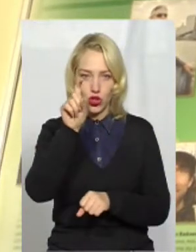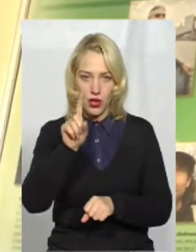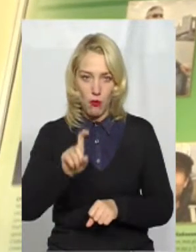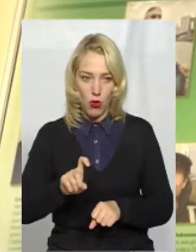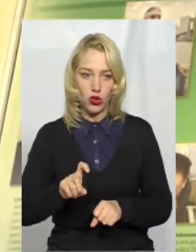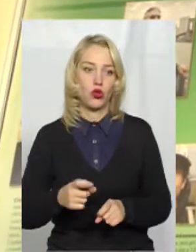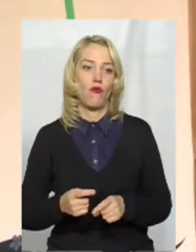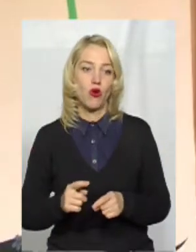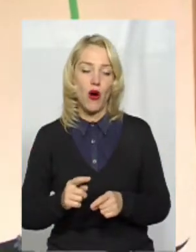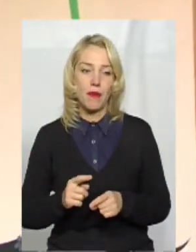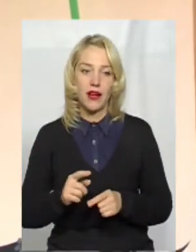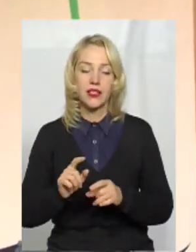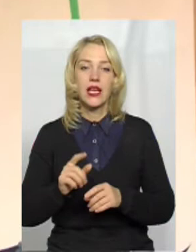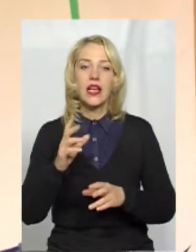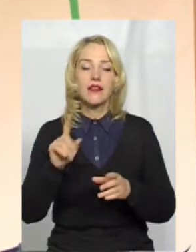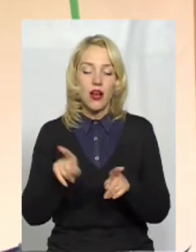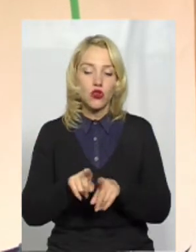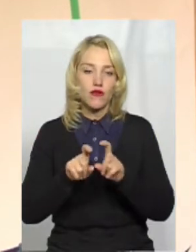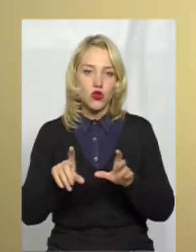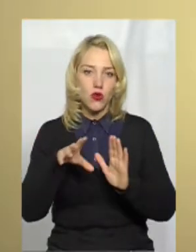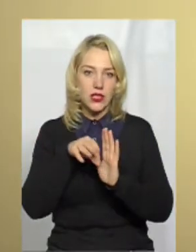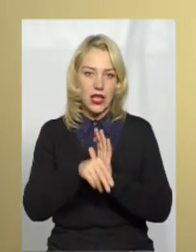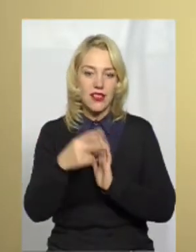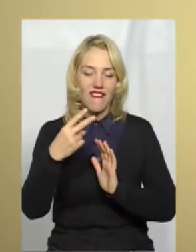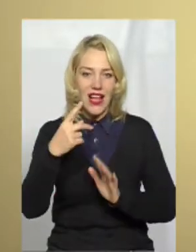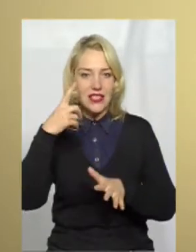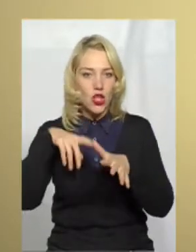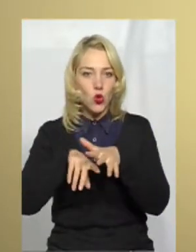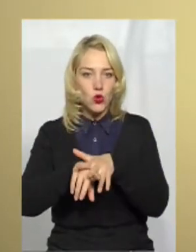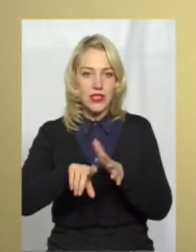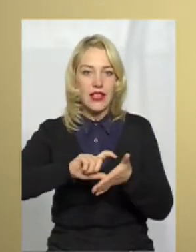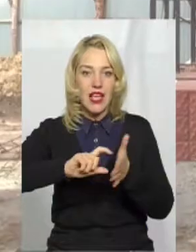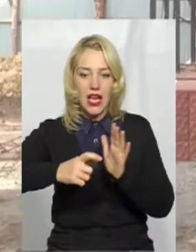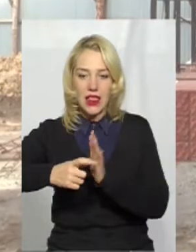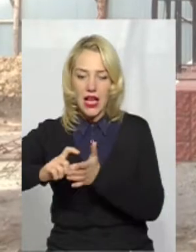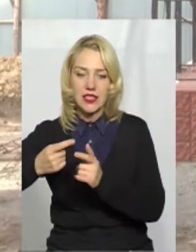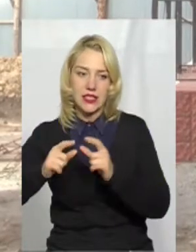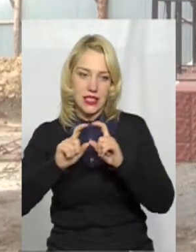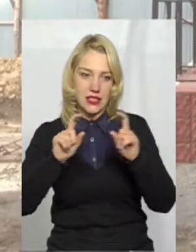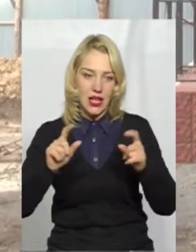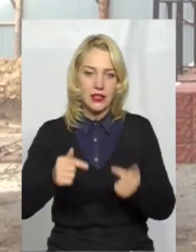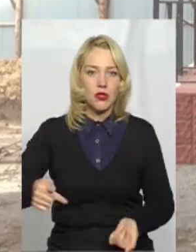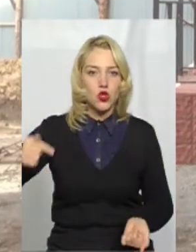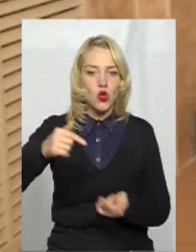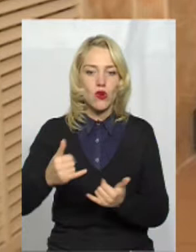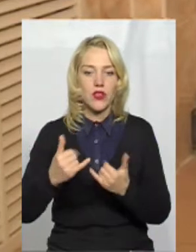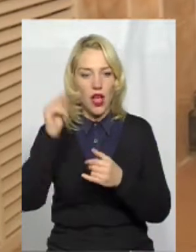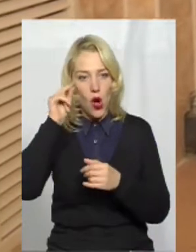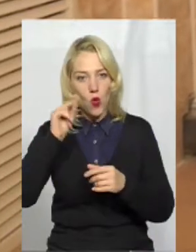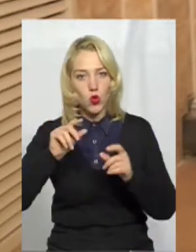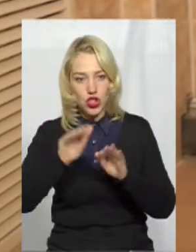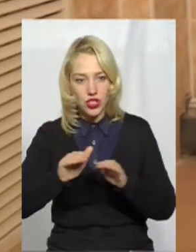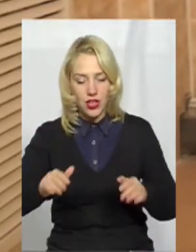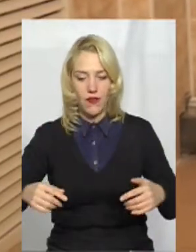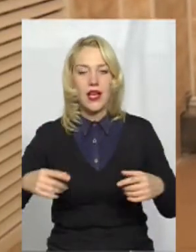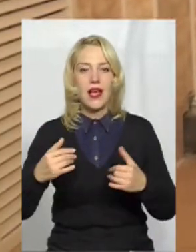додає Сергій Коріньовський. У школі налічується 20 інклюзивних класів, а сам заклад пристосований для учнів на візках. Обладнані пандуси, кімнати